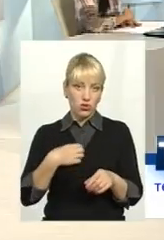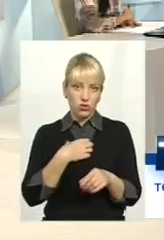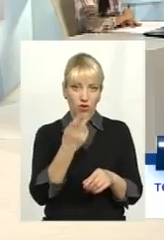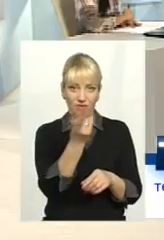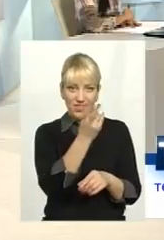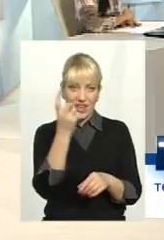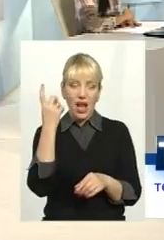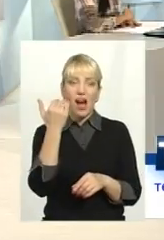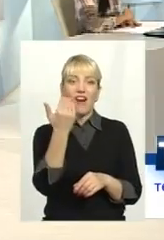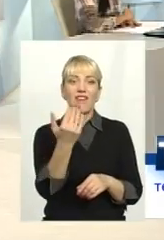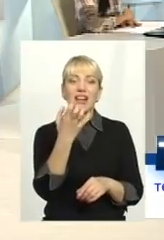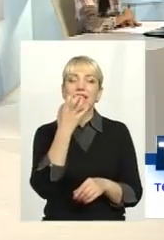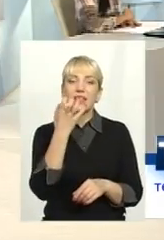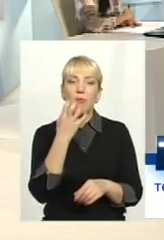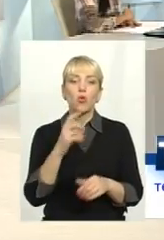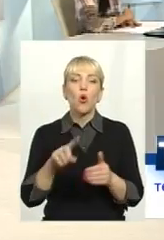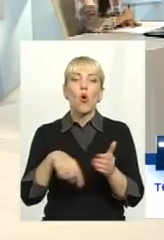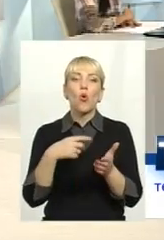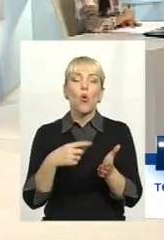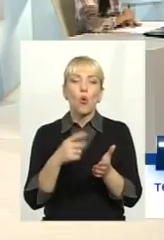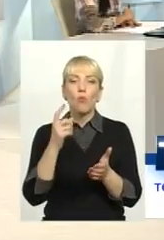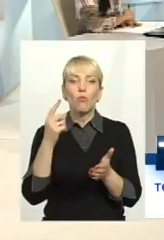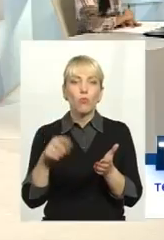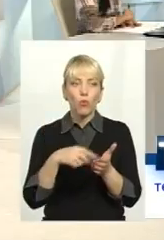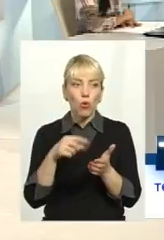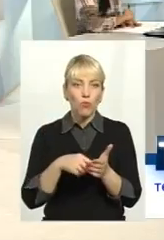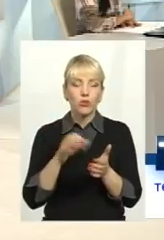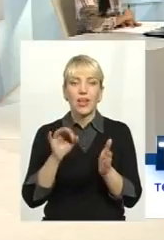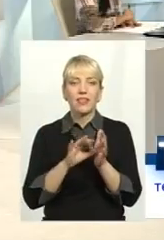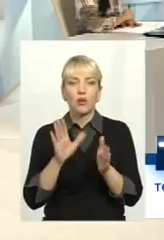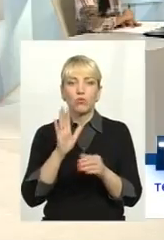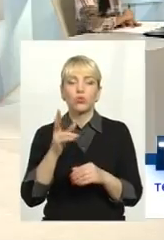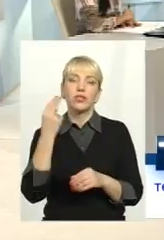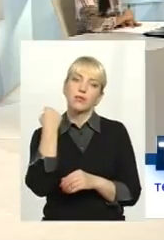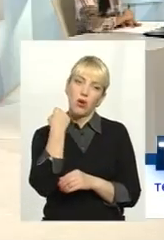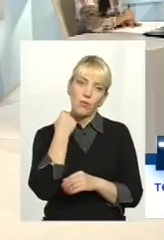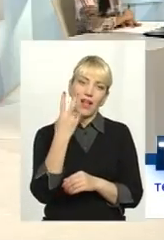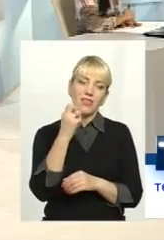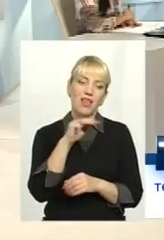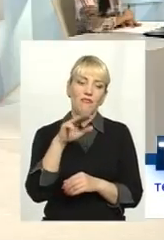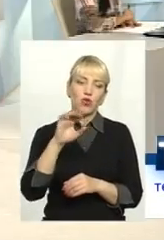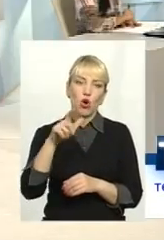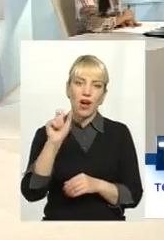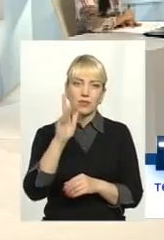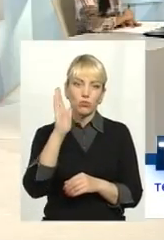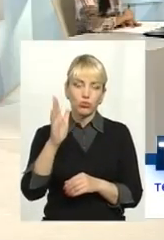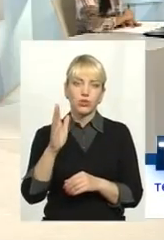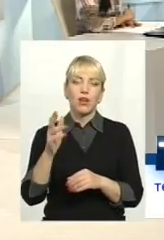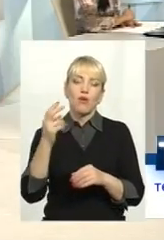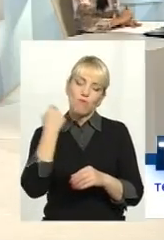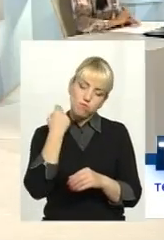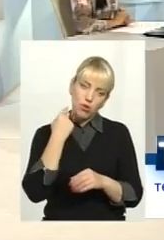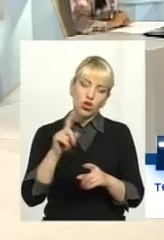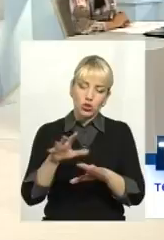А ваша теплокомуненерга, як всюди по Україні, буде з боргами. НАК «Нафтогаз» буде його заганяти в боргову яму, щоб